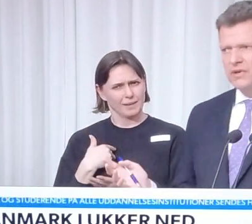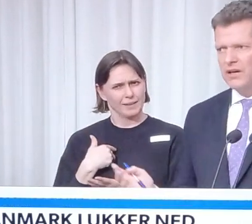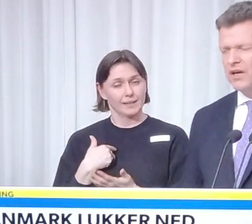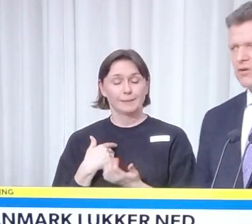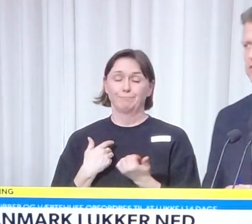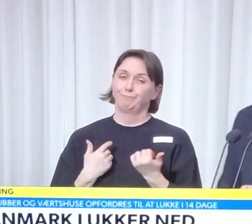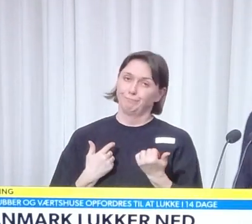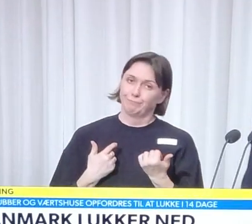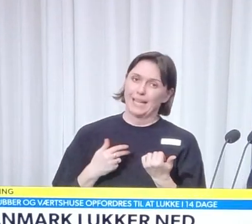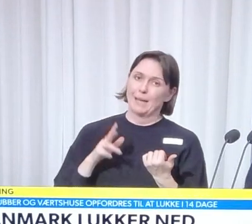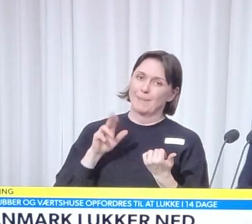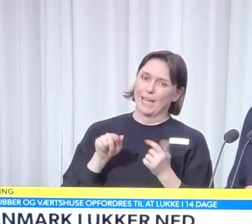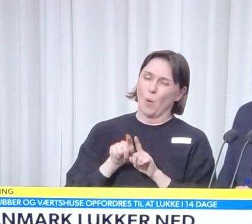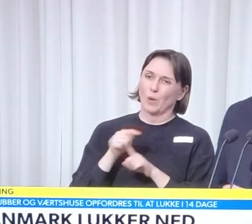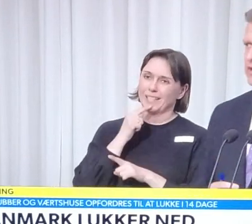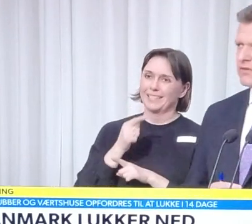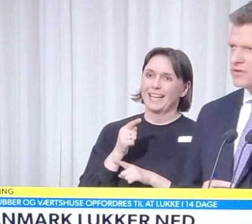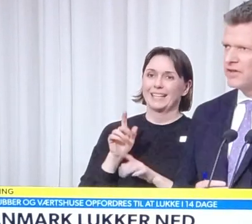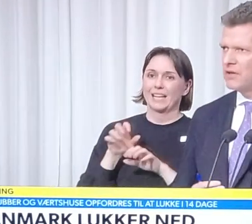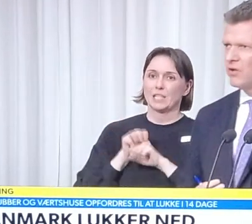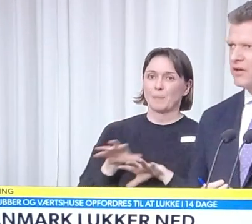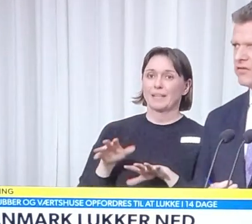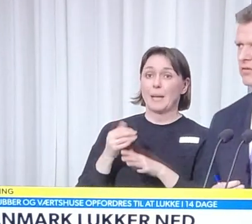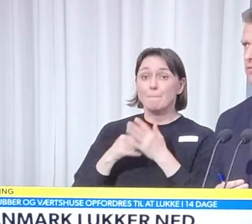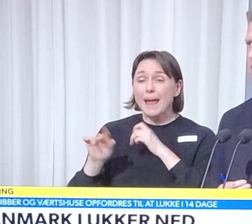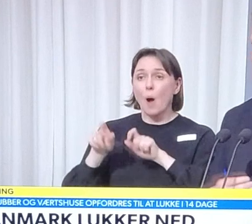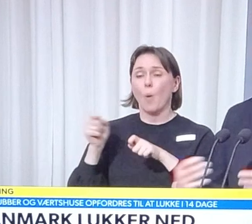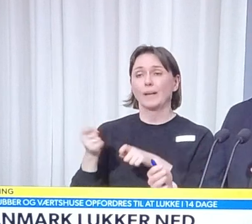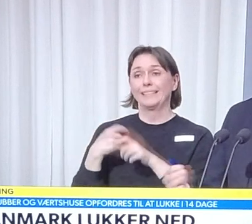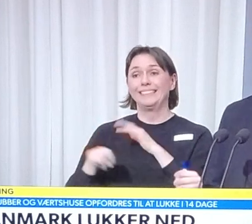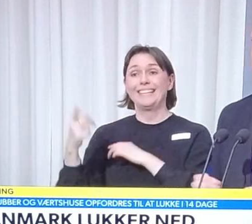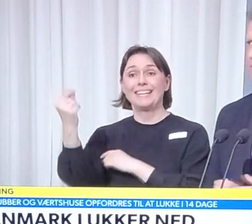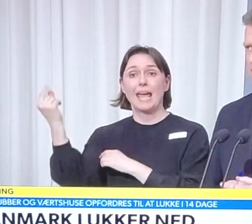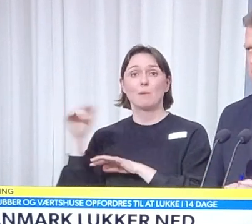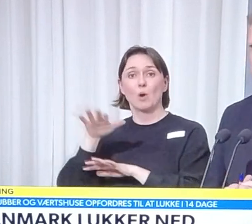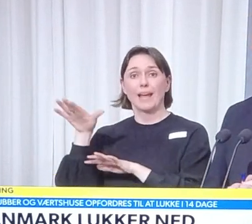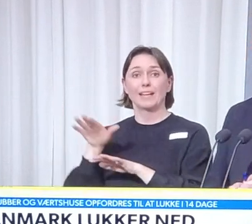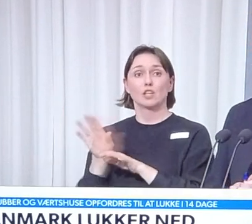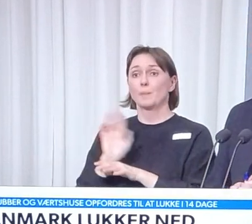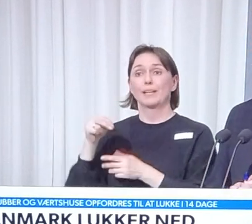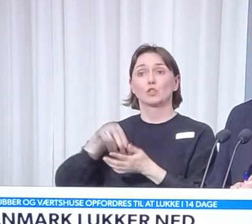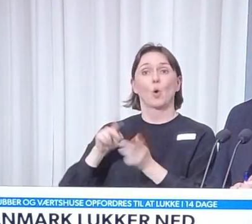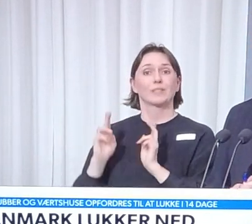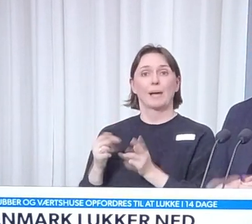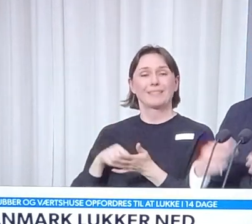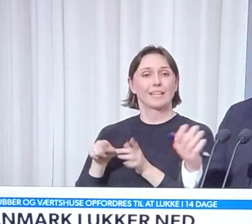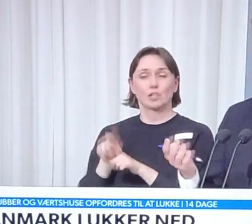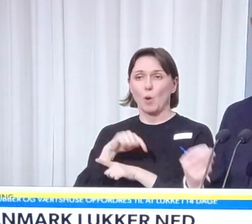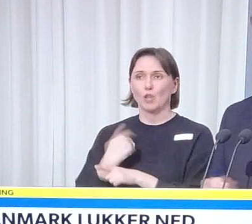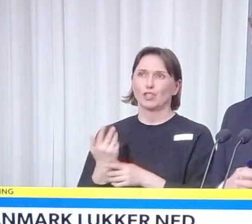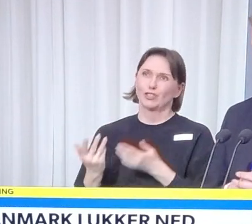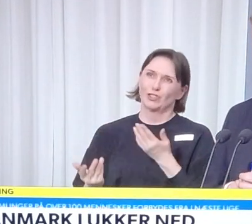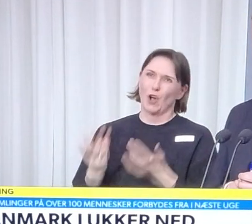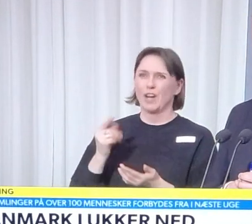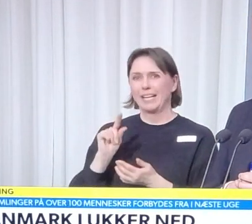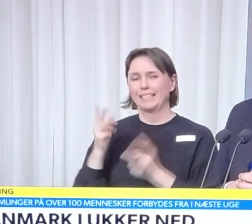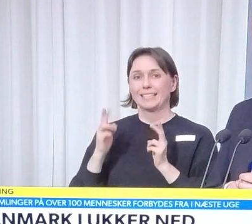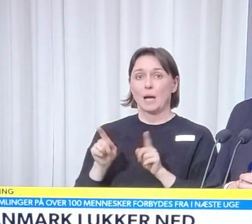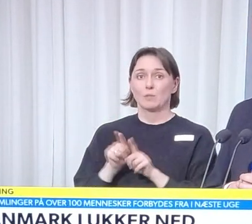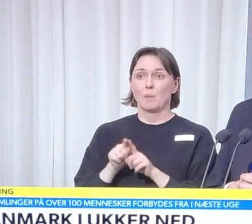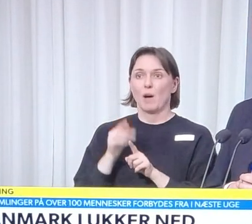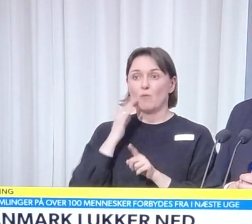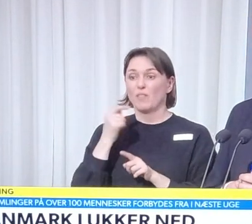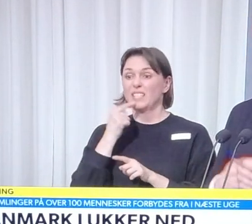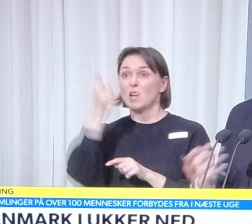Man kan også sige, at den har spredt sig endnu hurtigere i vores nabolande, som ikke er det samme sted som os. Så det er lidt det samme som, hvorfor underer der ikke